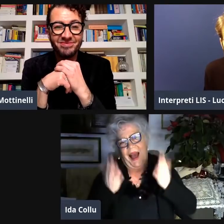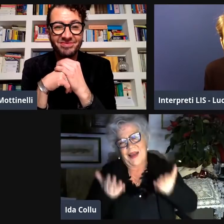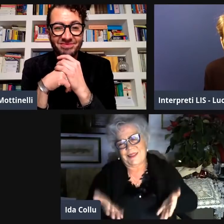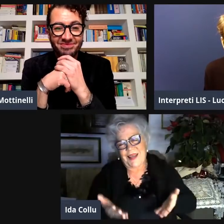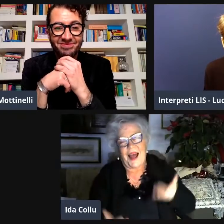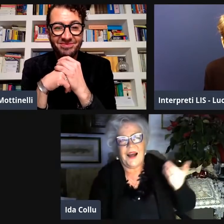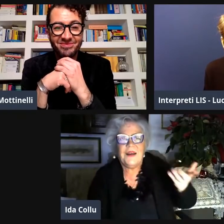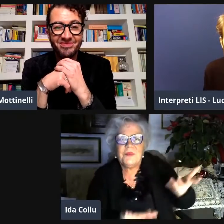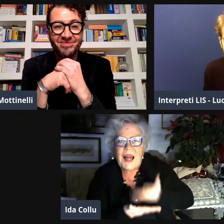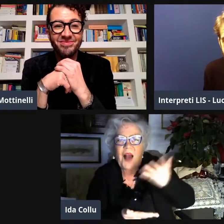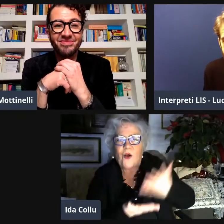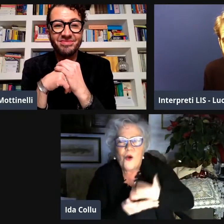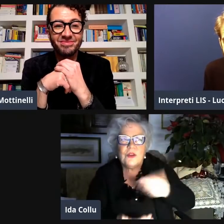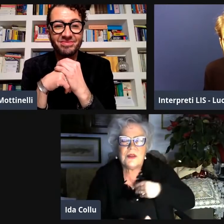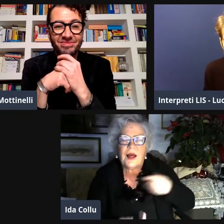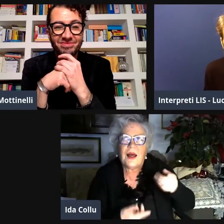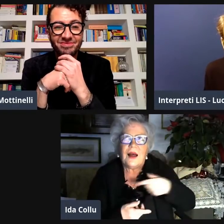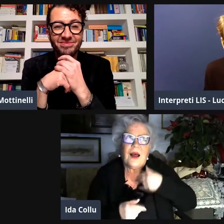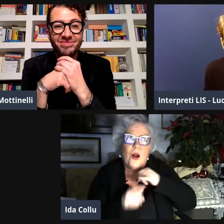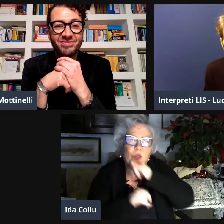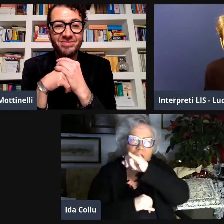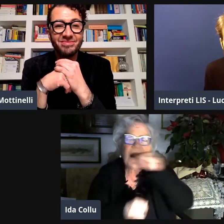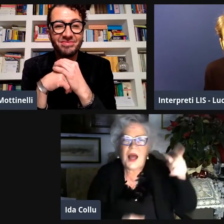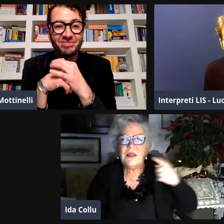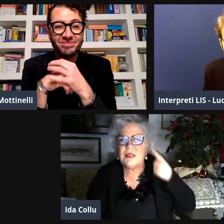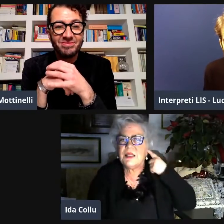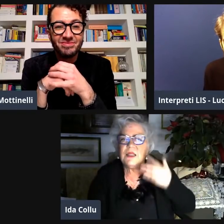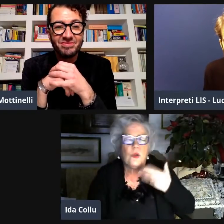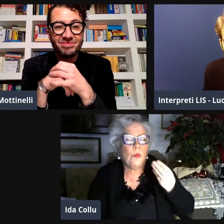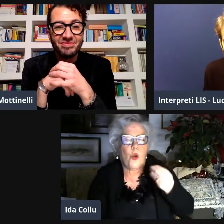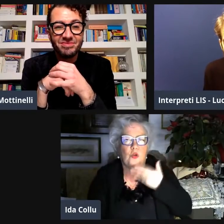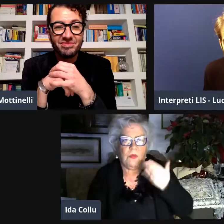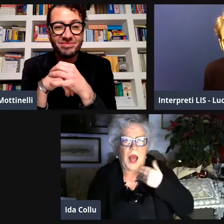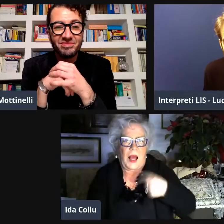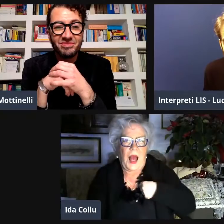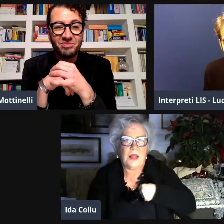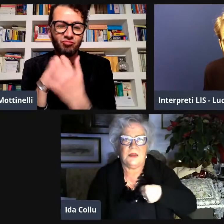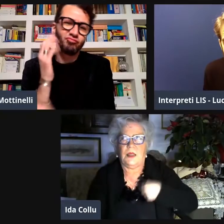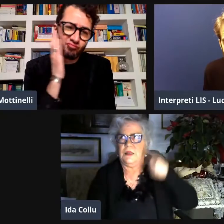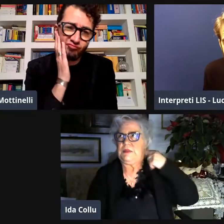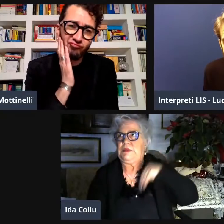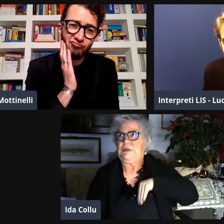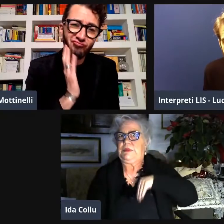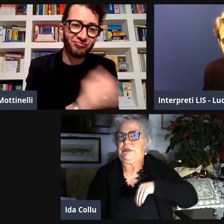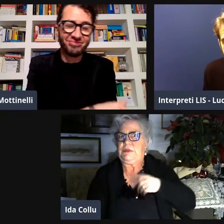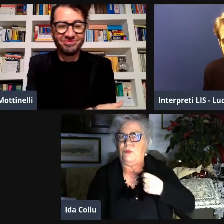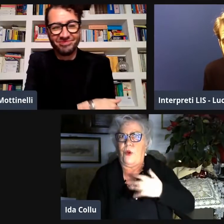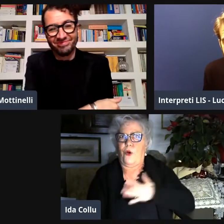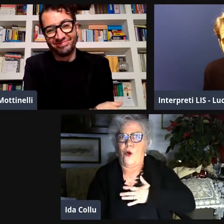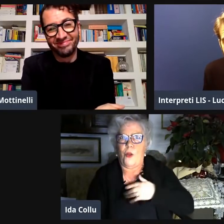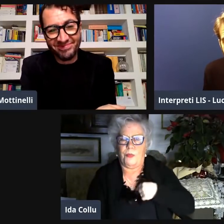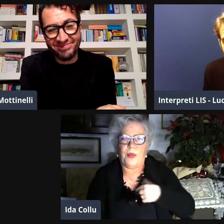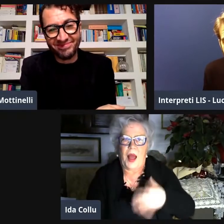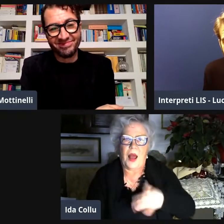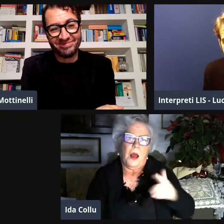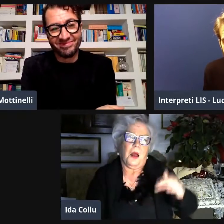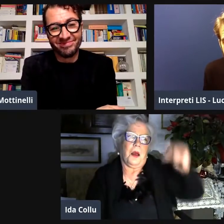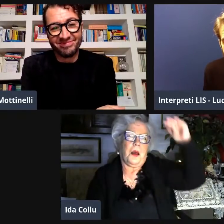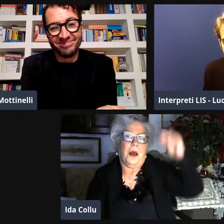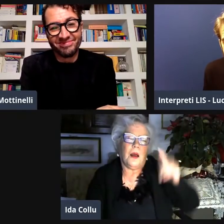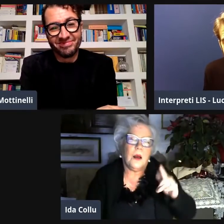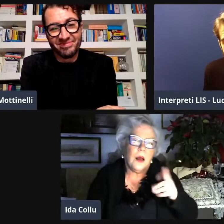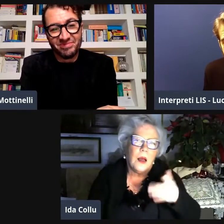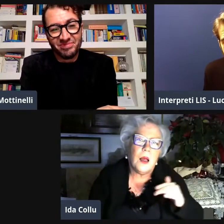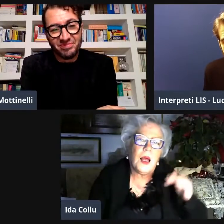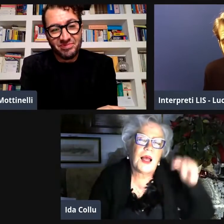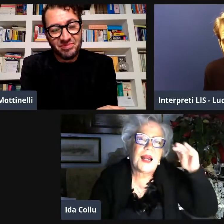oggi vabbè mio figlio mi racconta e mi racconta che ha sentito molto la